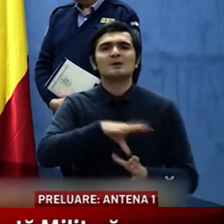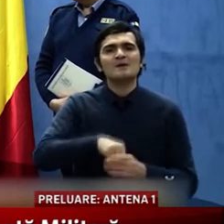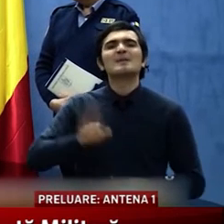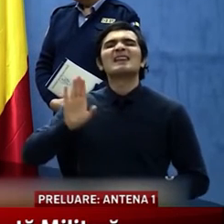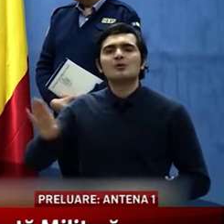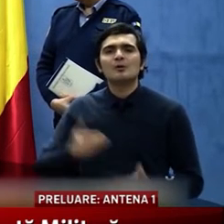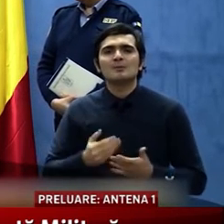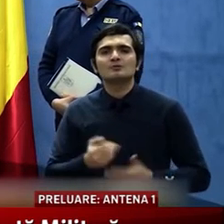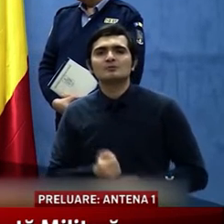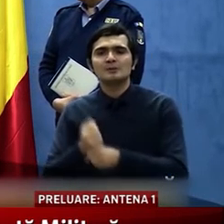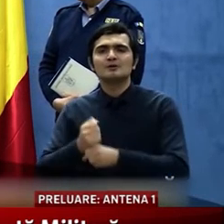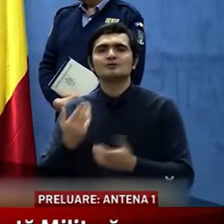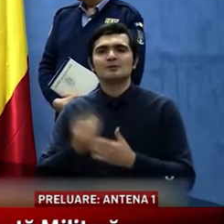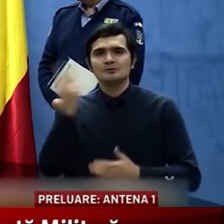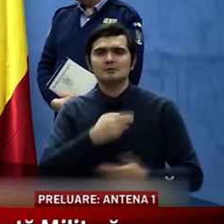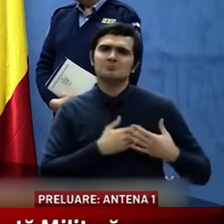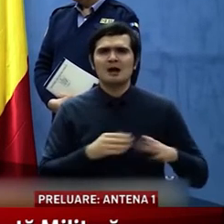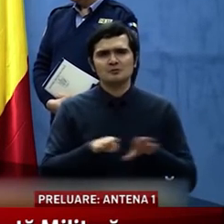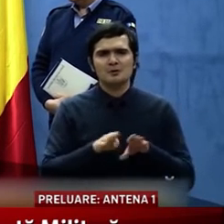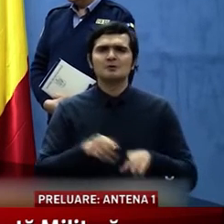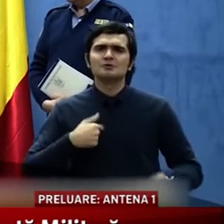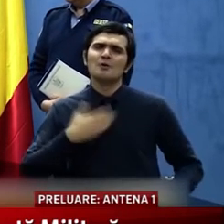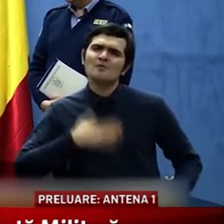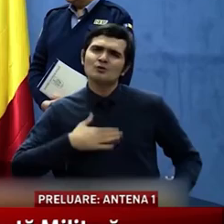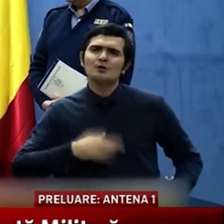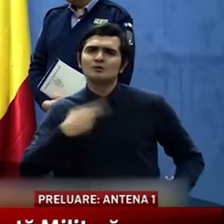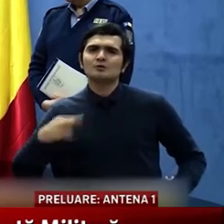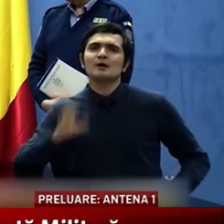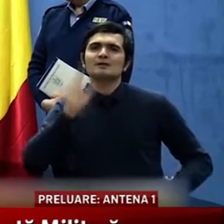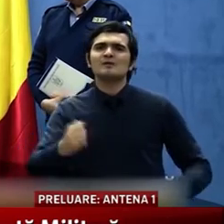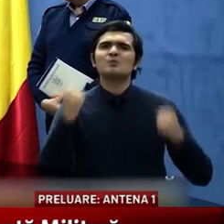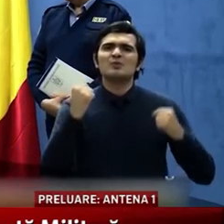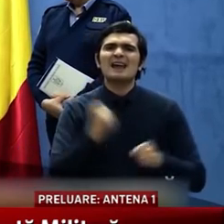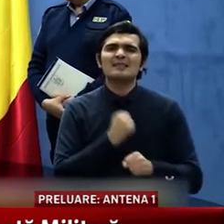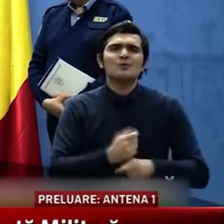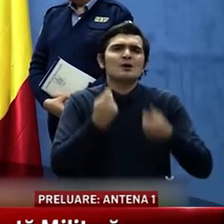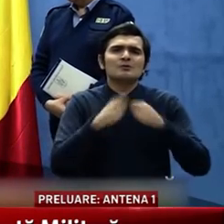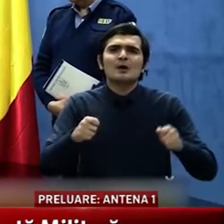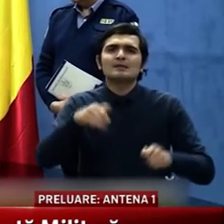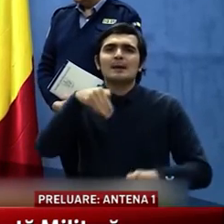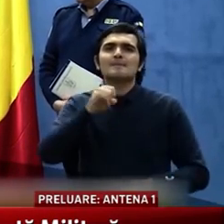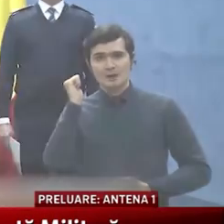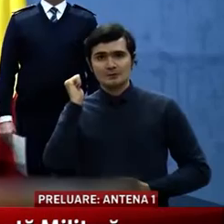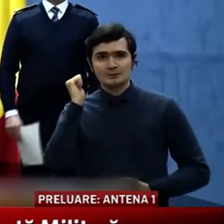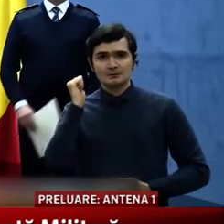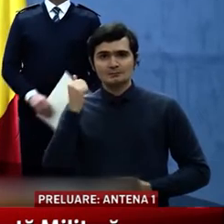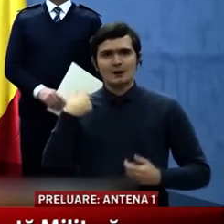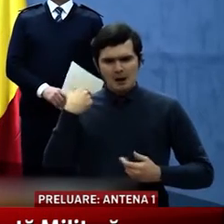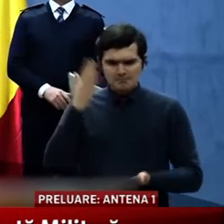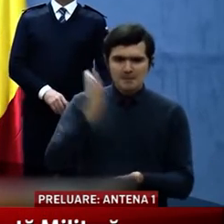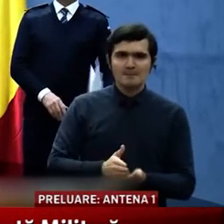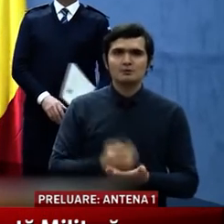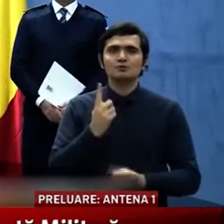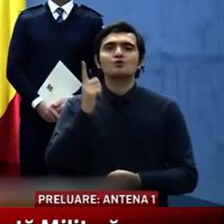care dau devandă. Dragi colegi, vă doresc în continuare putere de muncă în toate emisiunile pe care le desfășurați. Am emis un